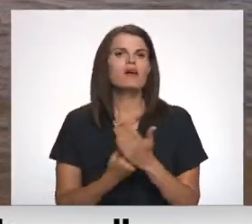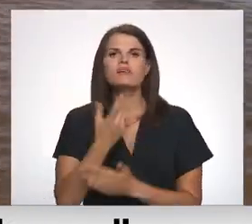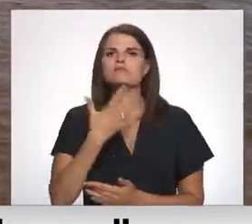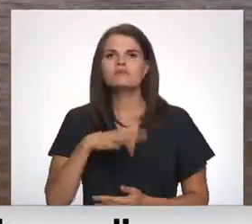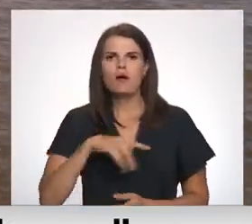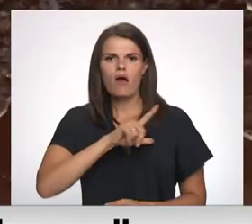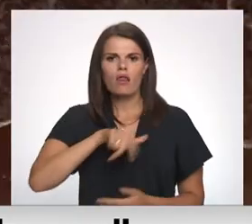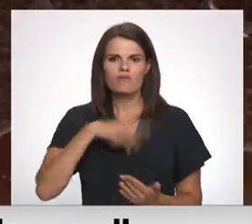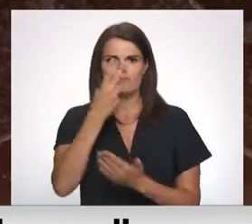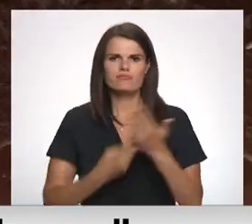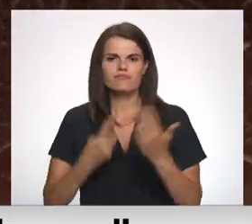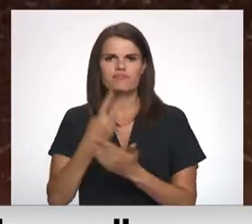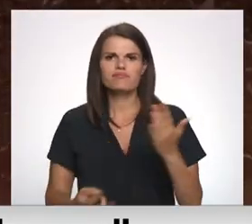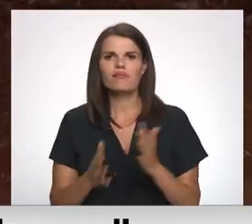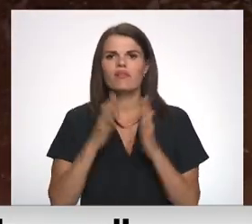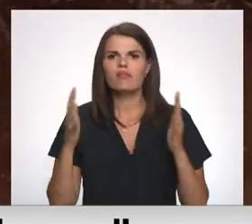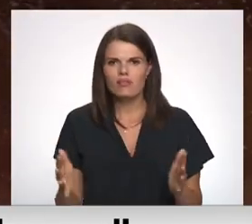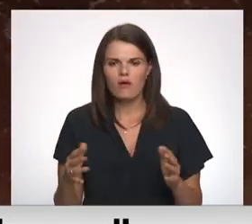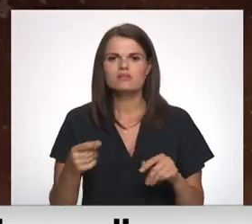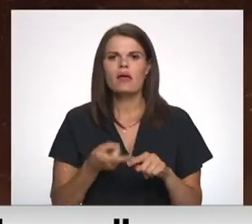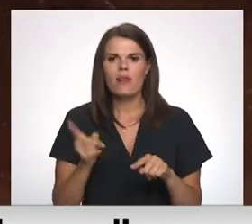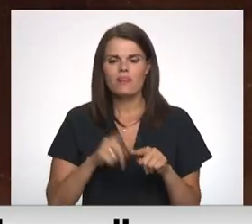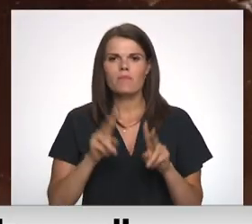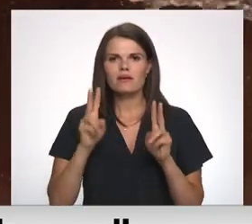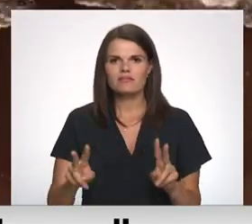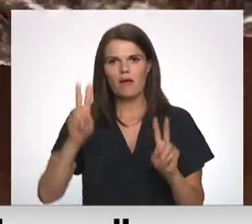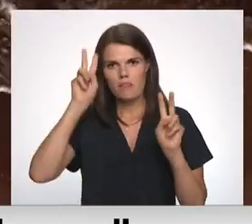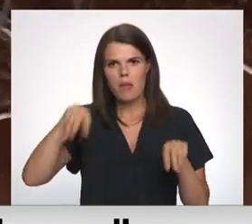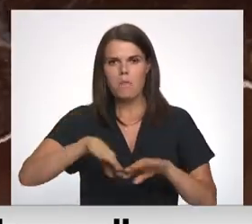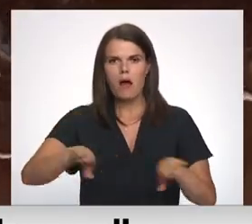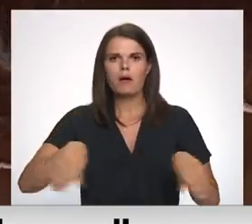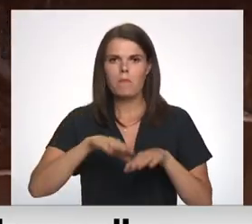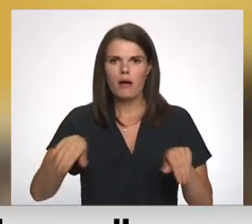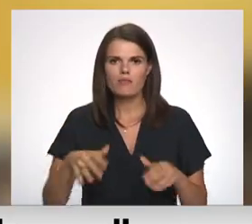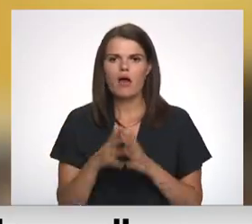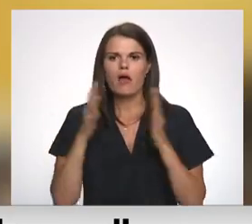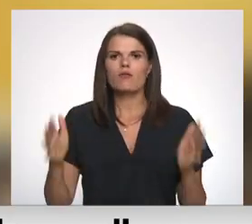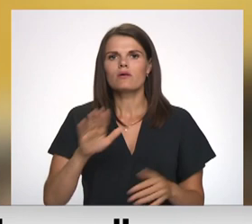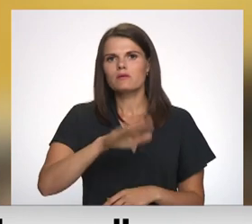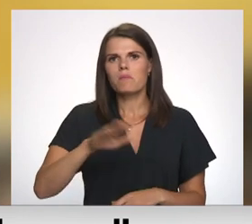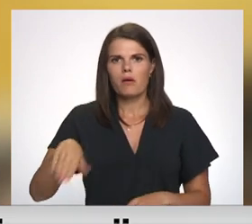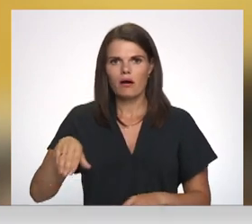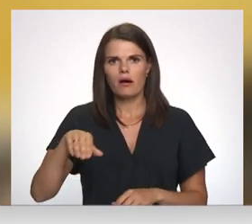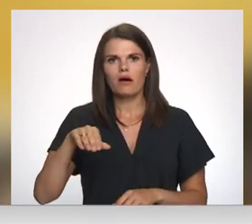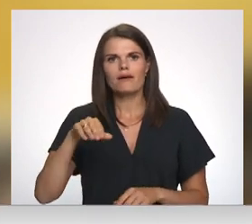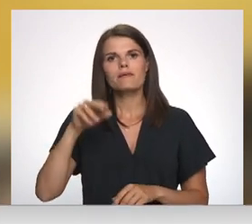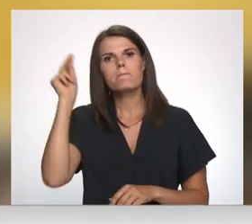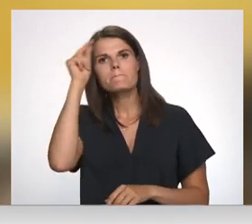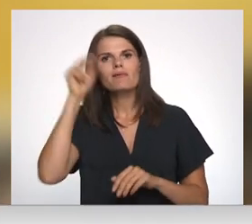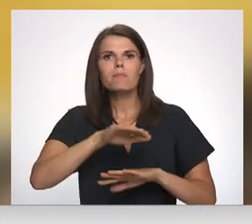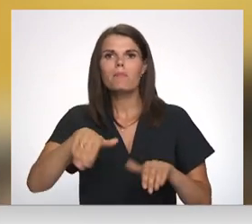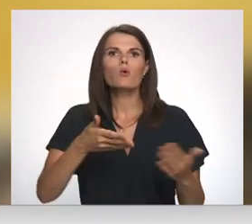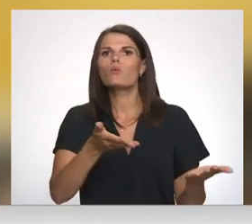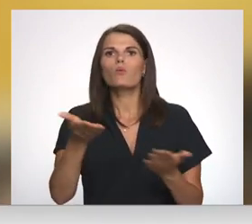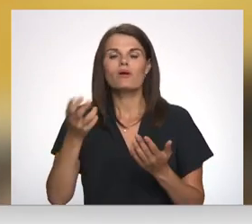ka Latvijās līkoņu ir daudz, ir arī zemā peldēt prasme. Ļoti daudziem bērniem vispār ir ierobežots iespējas mācīties peldēt.